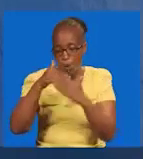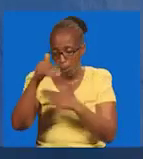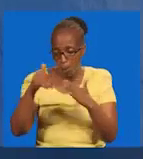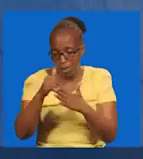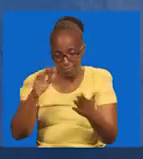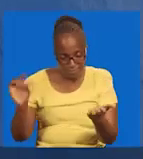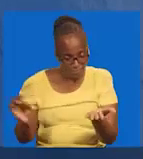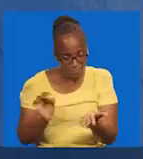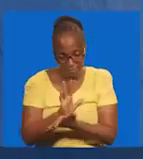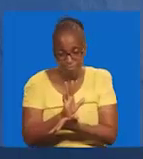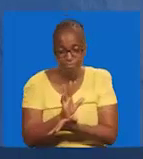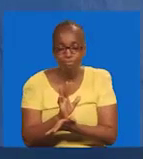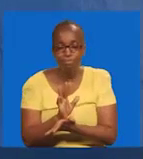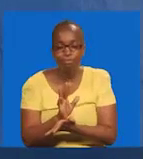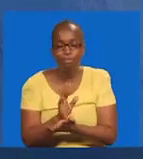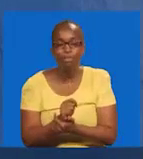ya meondolewa.